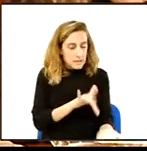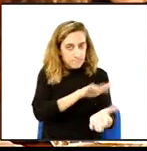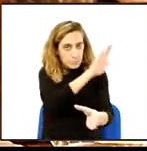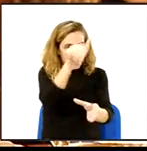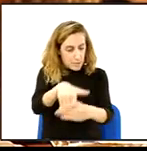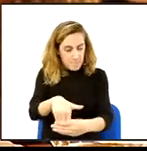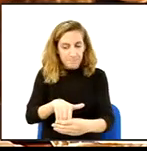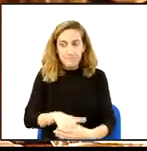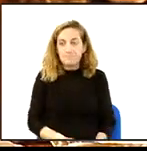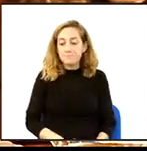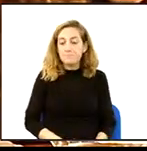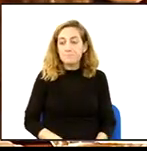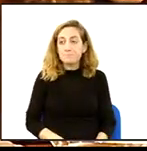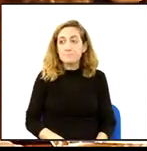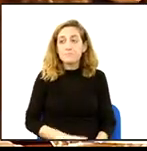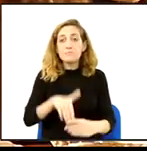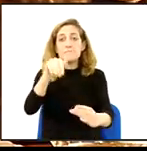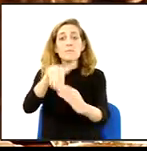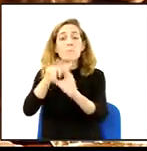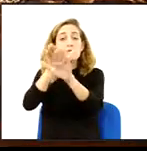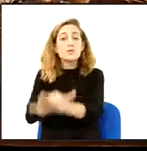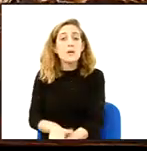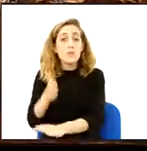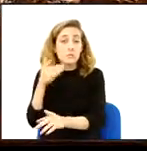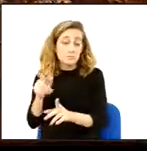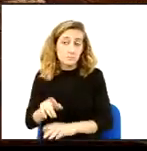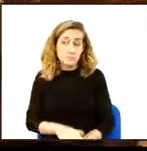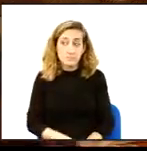votació. Vots a favor de la moció.